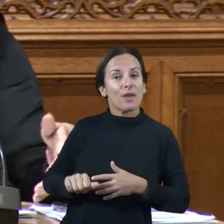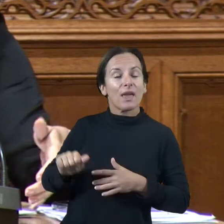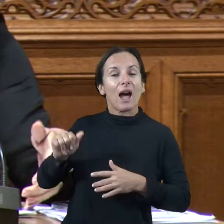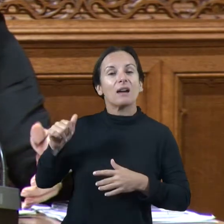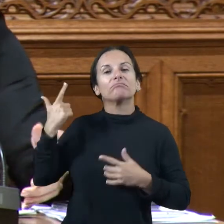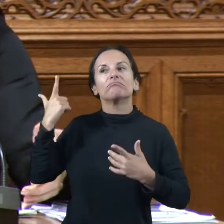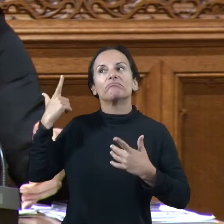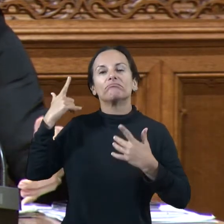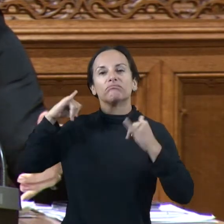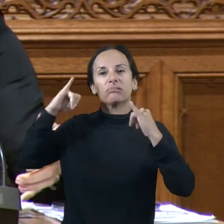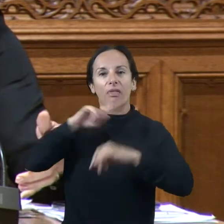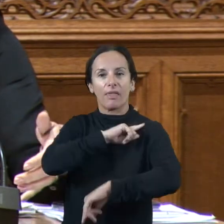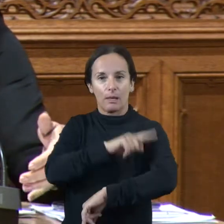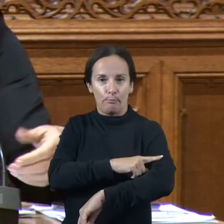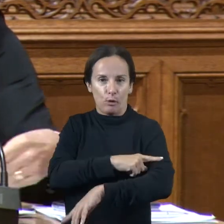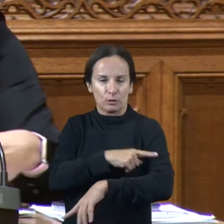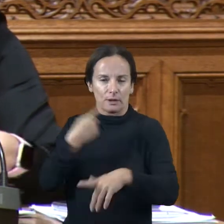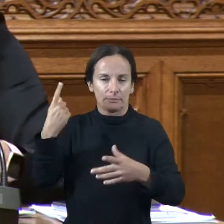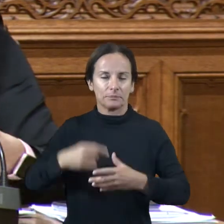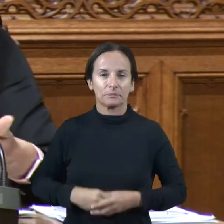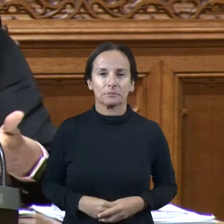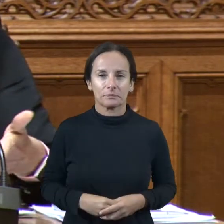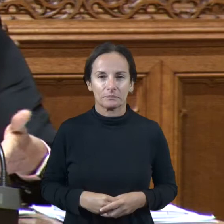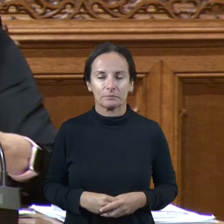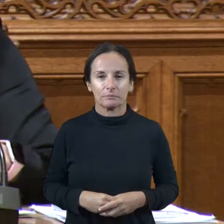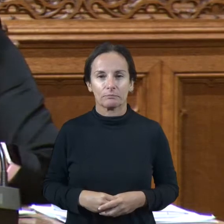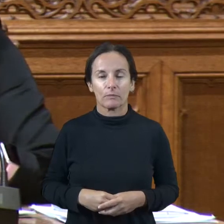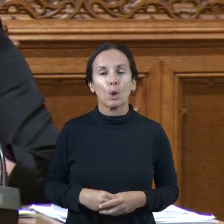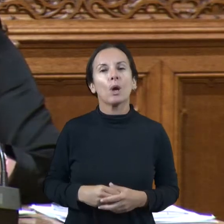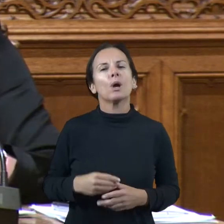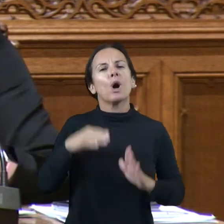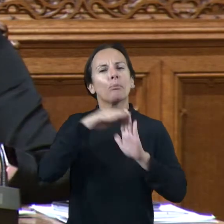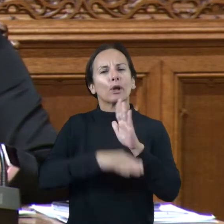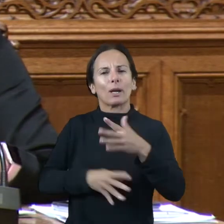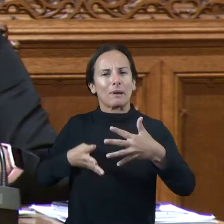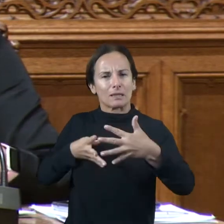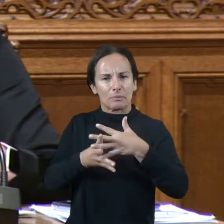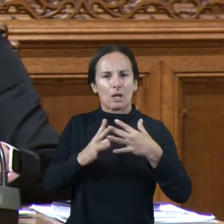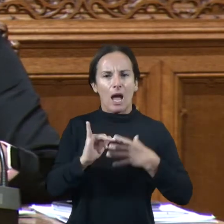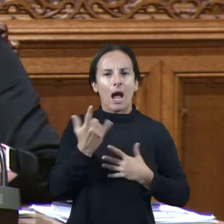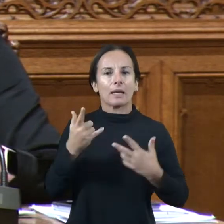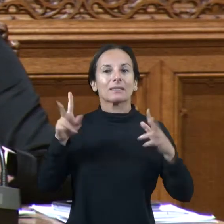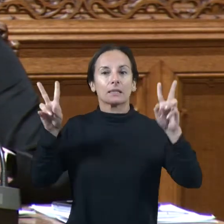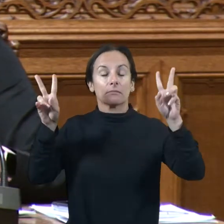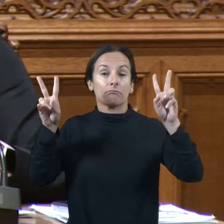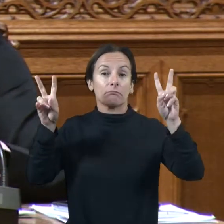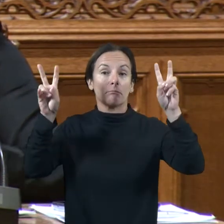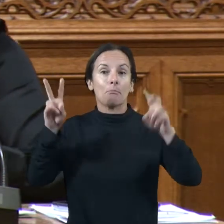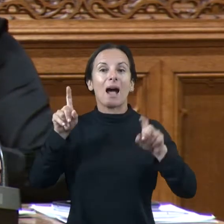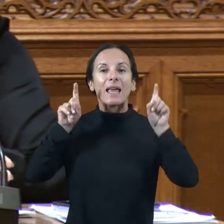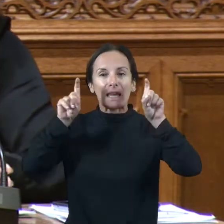diferents esports. Un dels programes transversals que tenim és l'educació amb valors. L'educació amb valors a través d